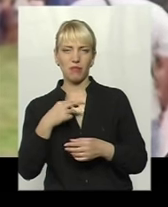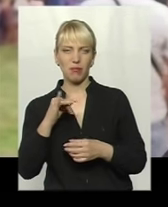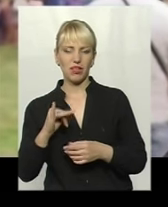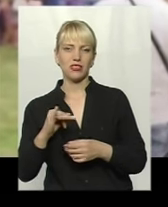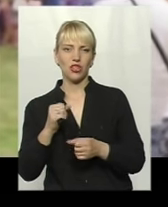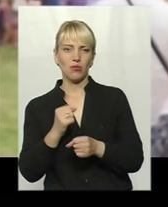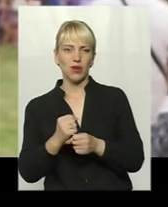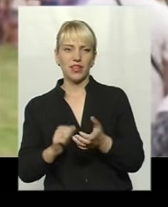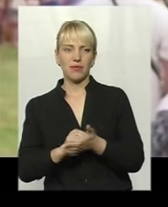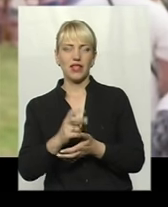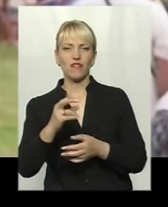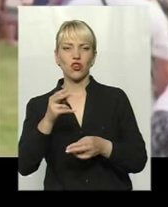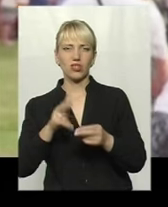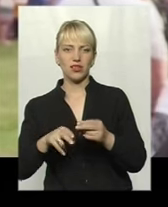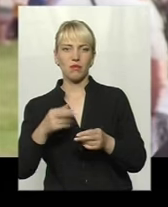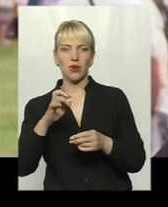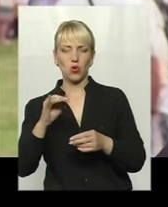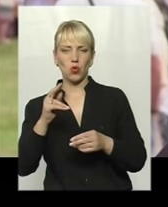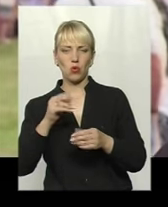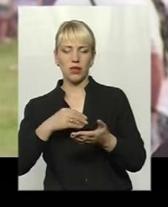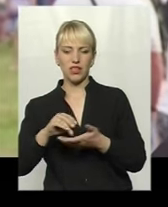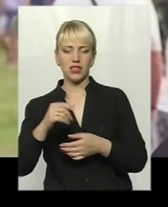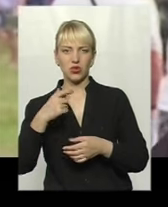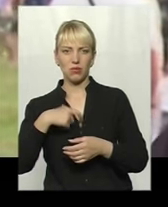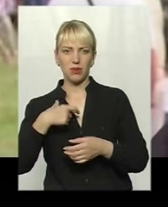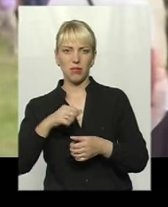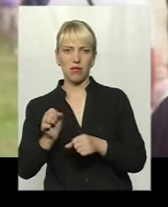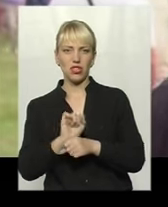кінці купила собі машину, бо в мене жигулик 75-го року.